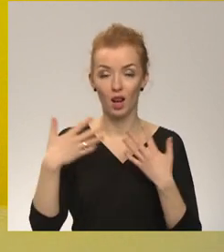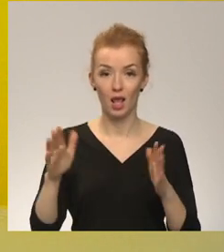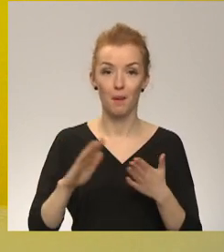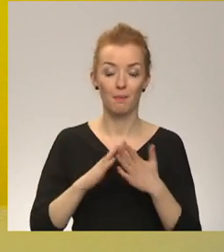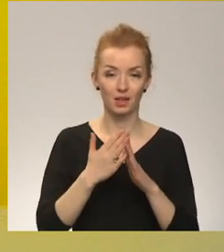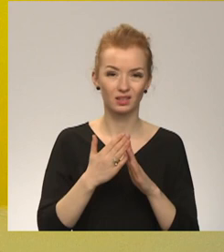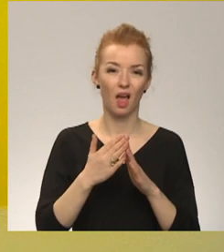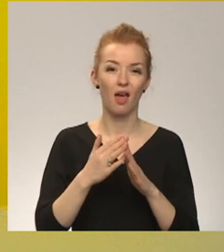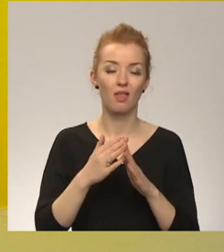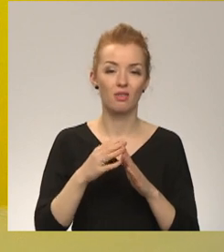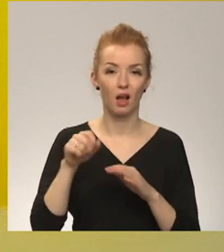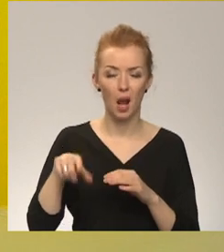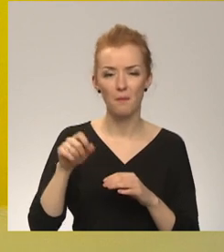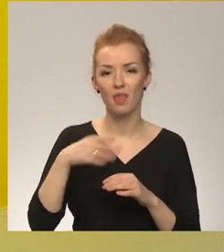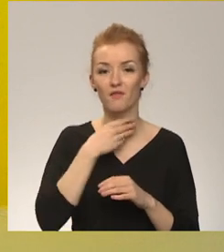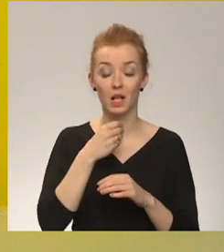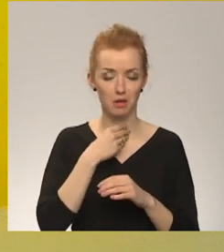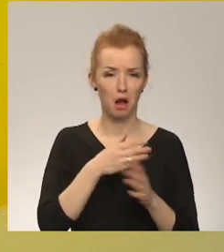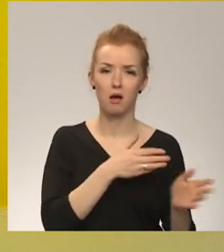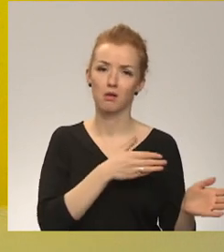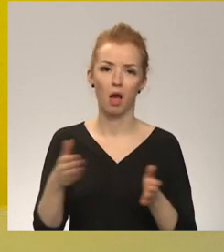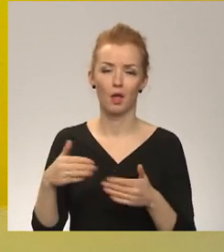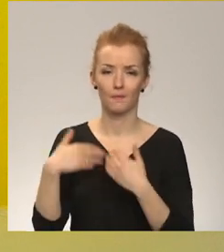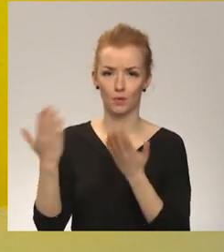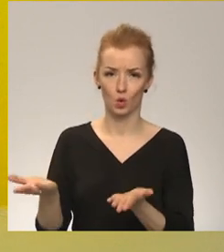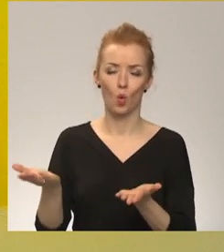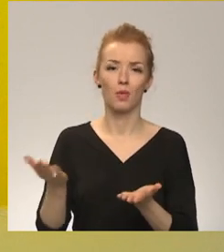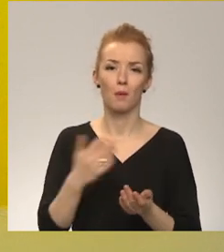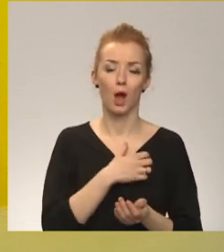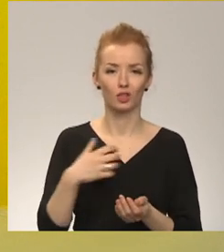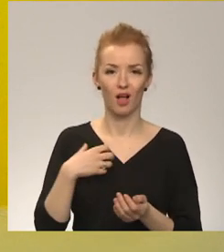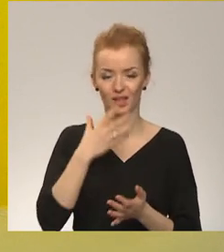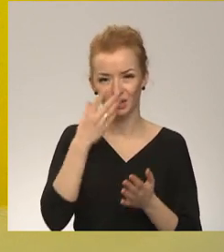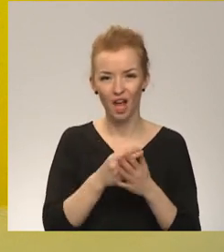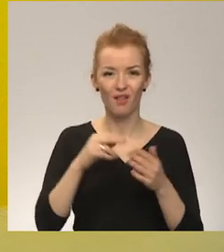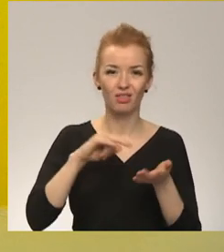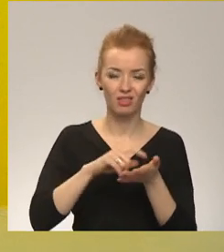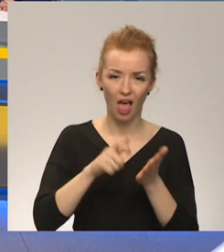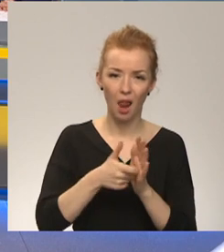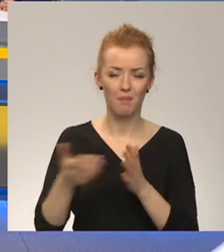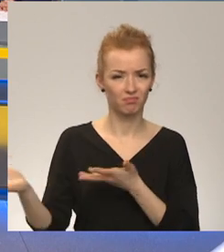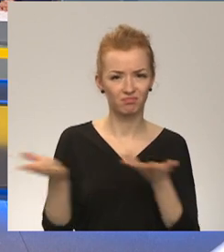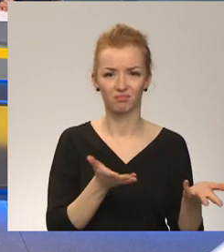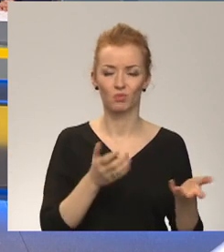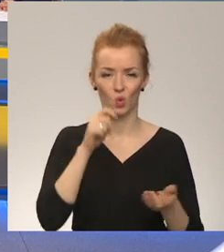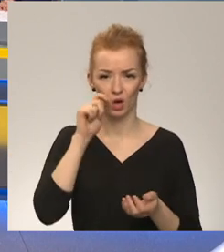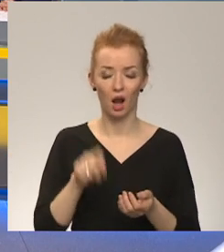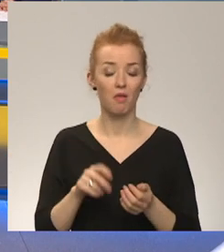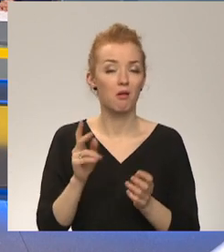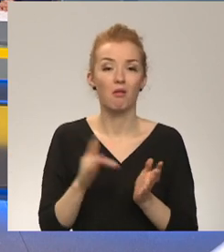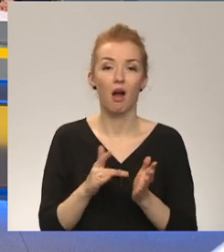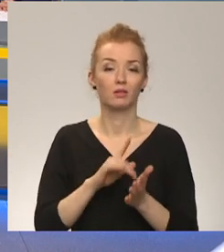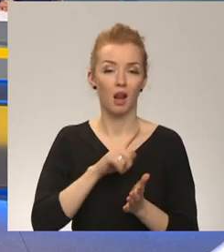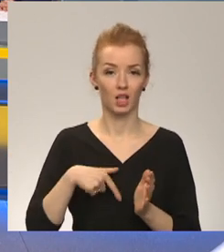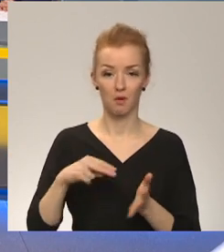Klaipēdieva ir paziņojušas, ka ir gatavas izmitināt pašvaldībai piedarošās telpēs, Ukrainas, Karabēgļus. Kāds ir Latvijai plāns? Mums arī